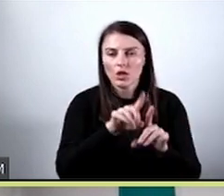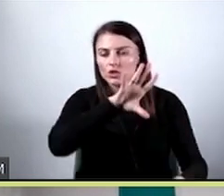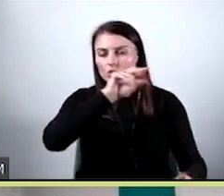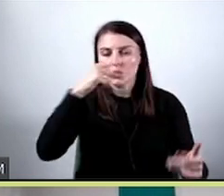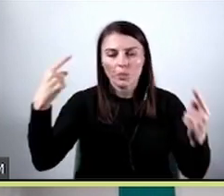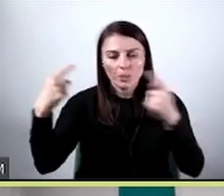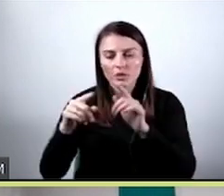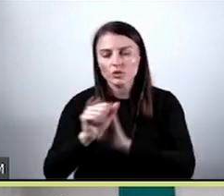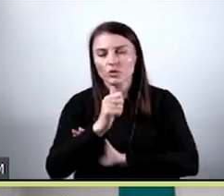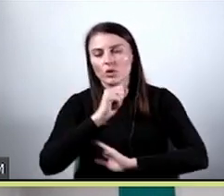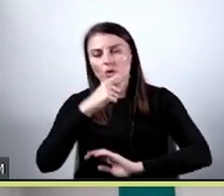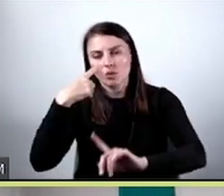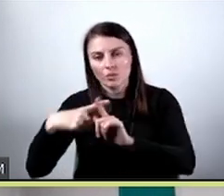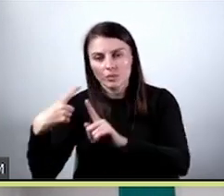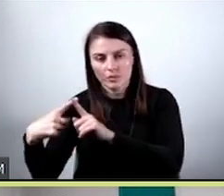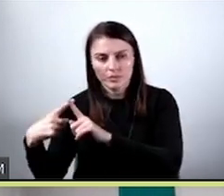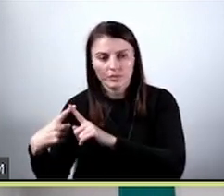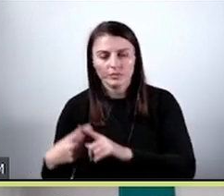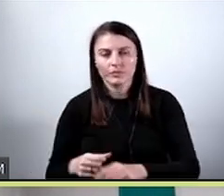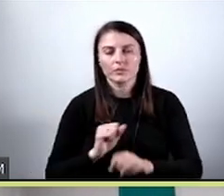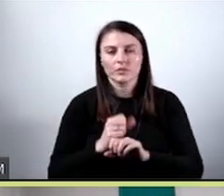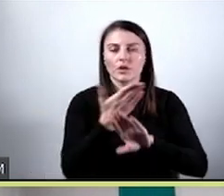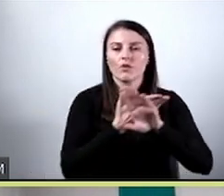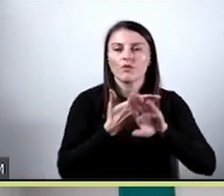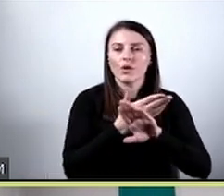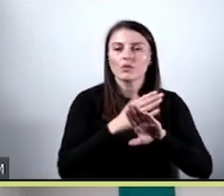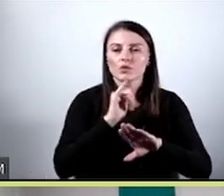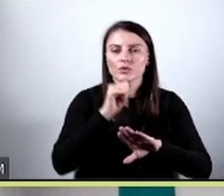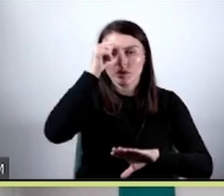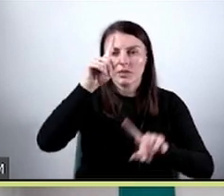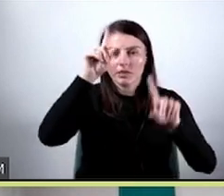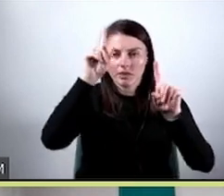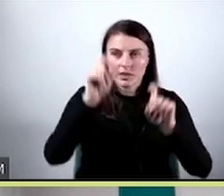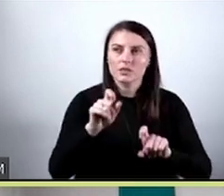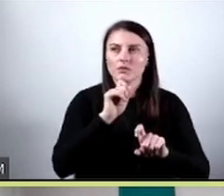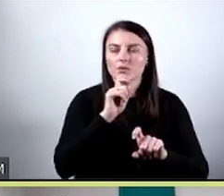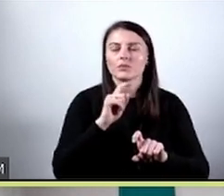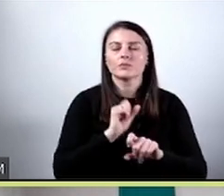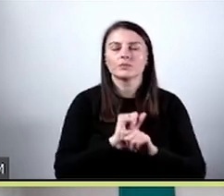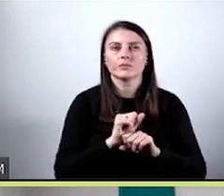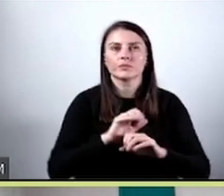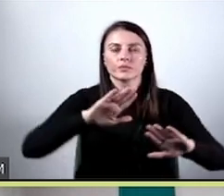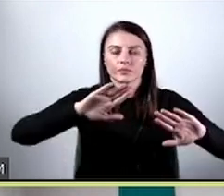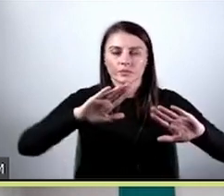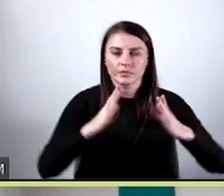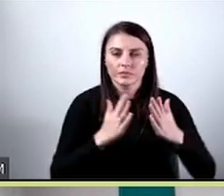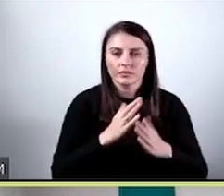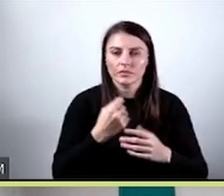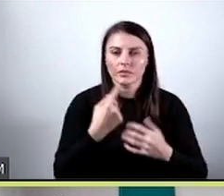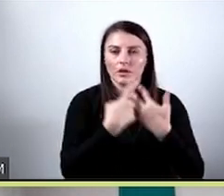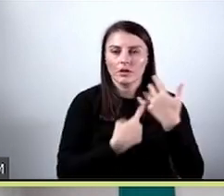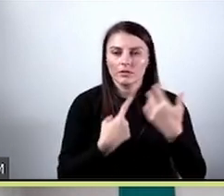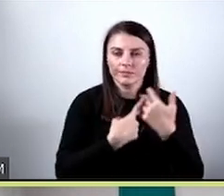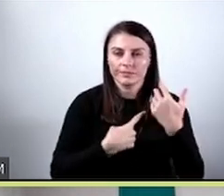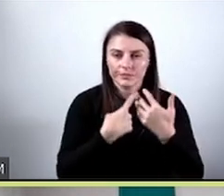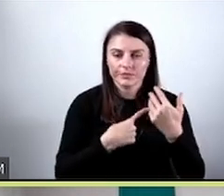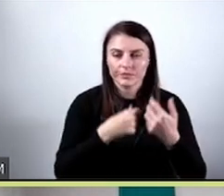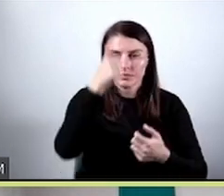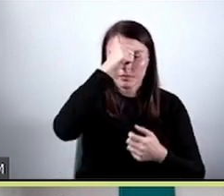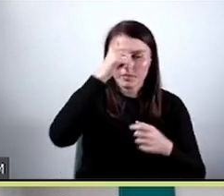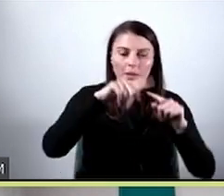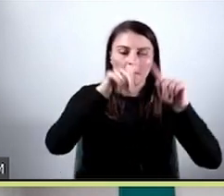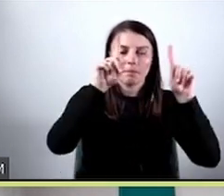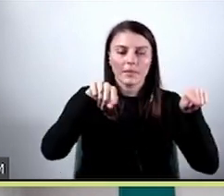precyzja minimalizuje nam liczbę przypadków fałszywie pozytywnych. Czyli minimalizuje nam tą liczbę tutaj na macierze pomyłek.